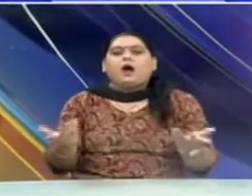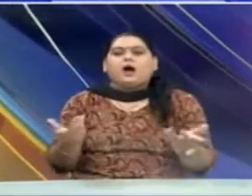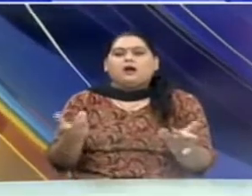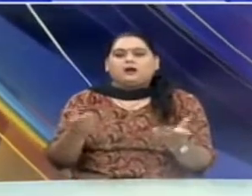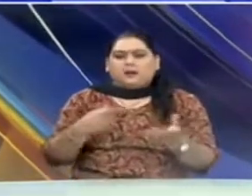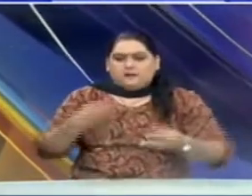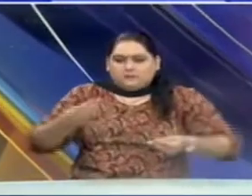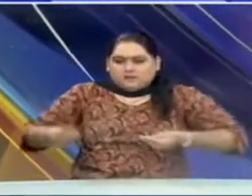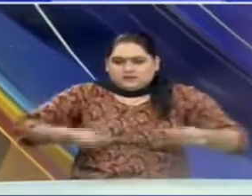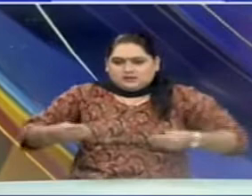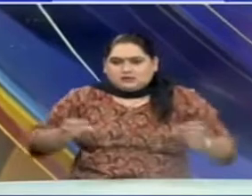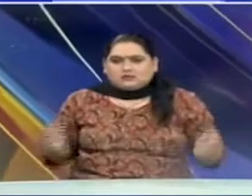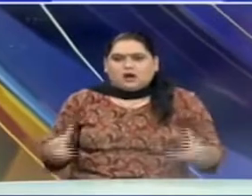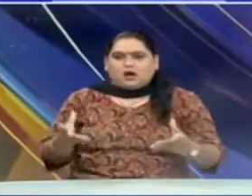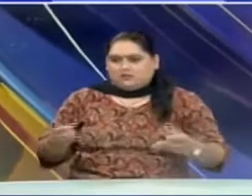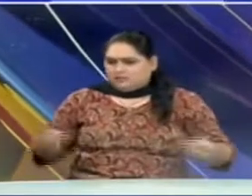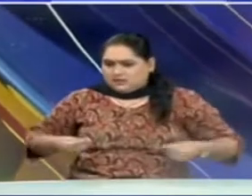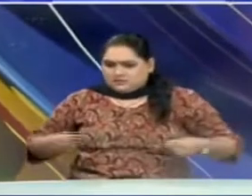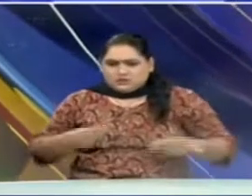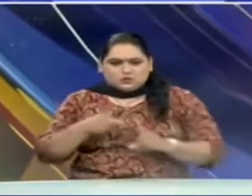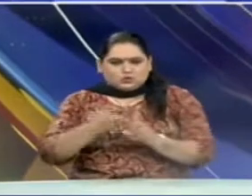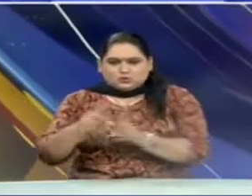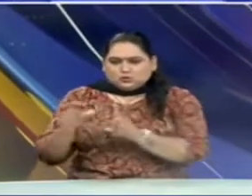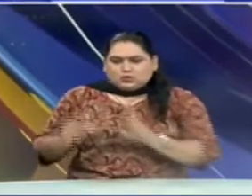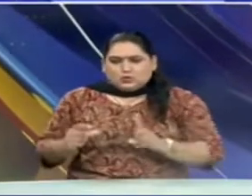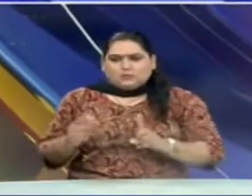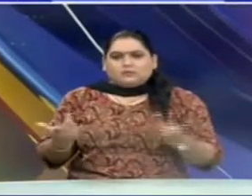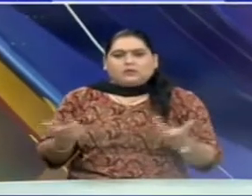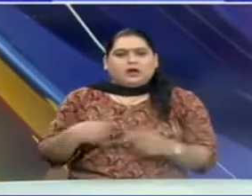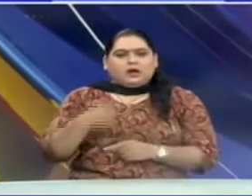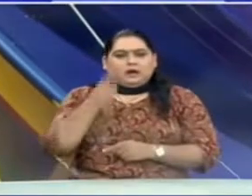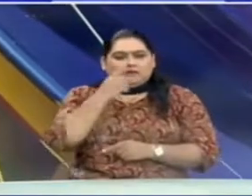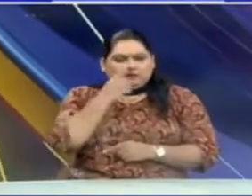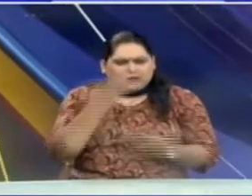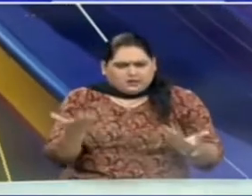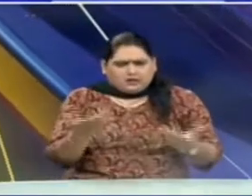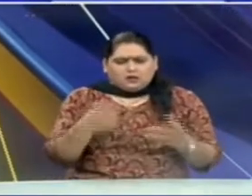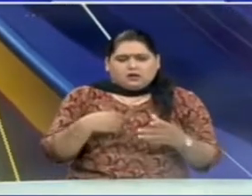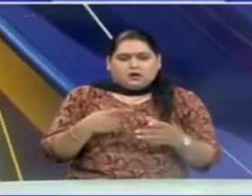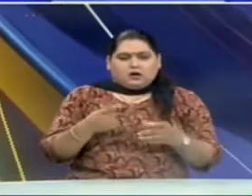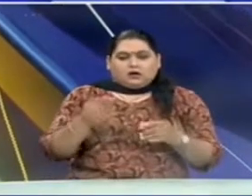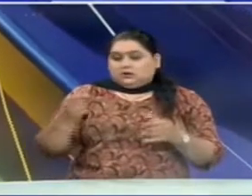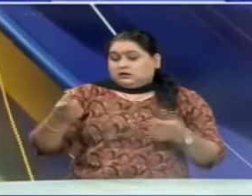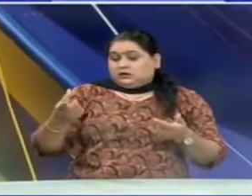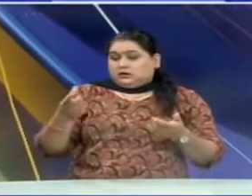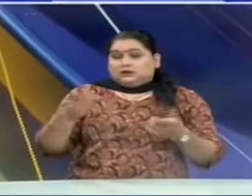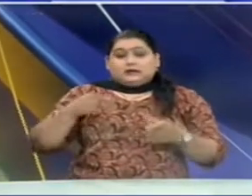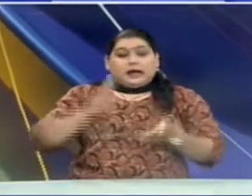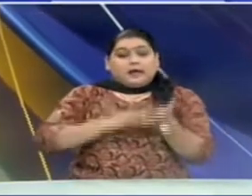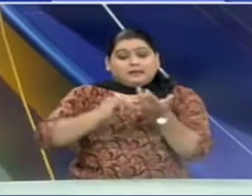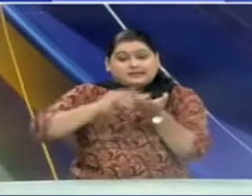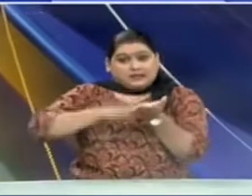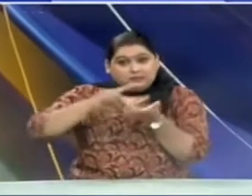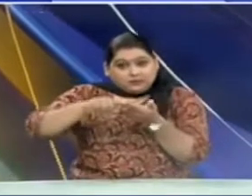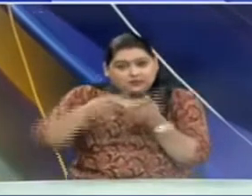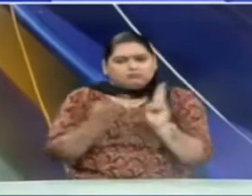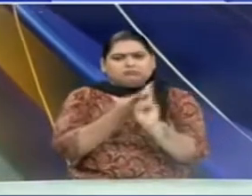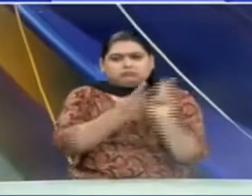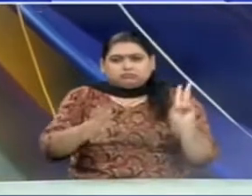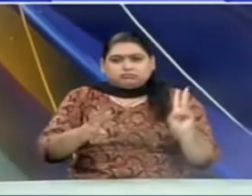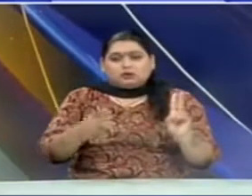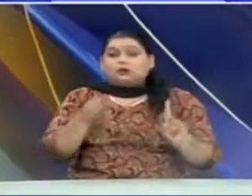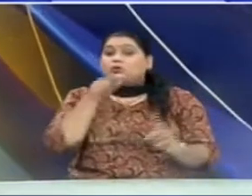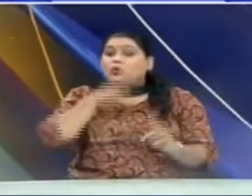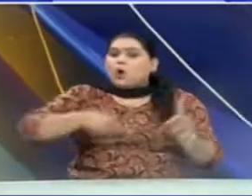जो भी MSME के रूप में, Self-Help Group के रूप में, Women के रूप में, Artisans के रूप में इनको भी बड़ी तदाद में अपना